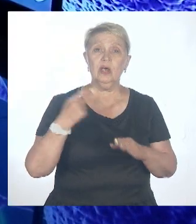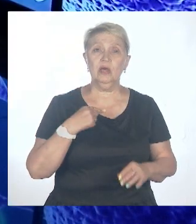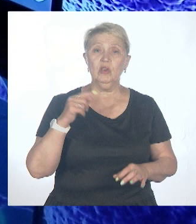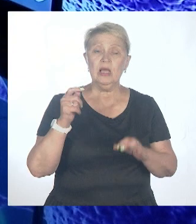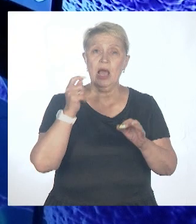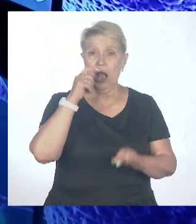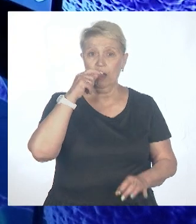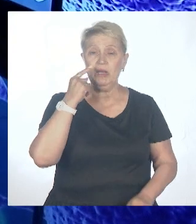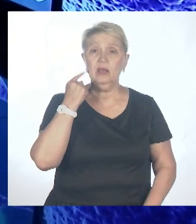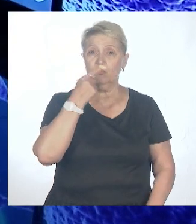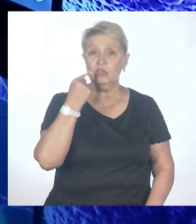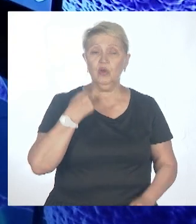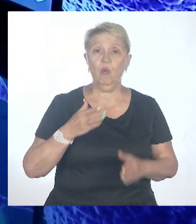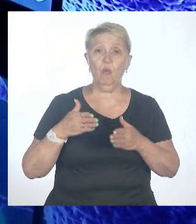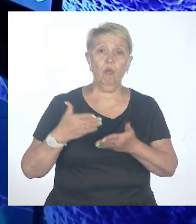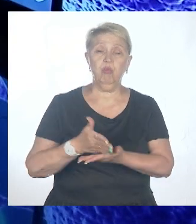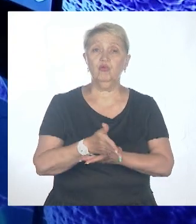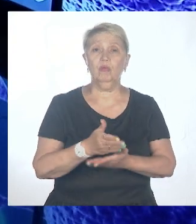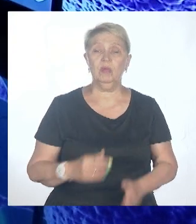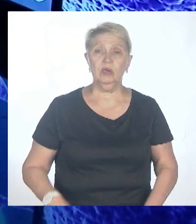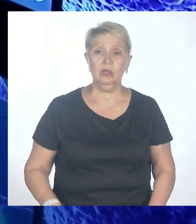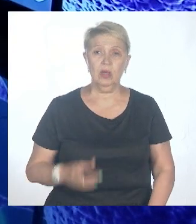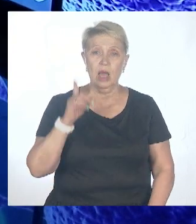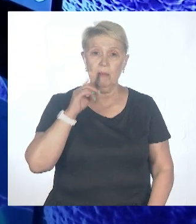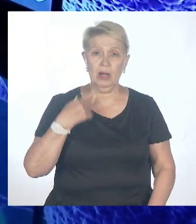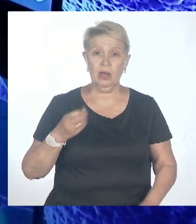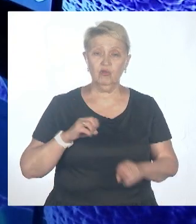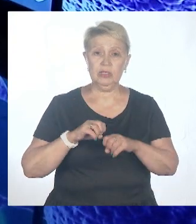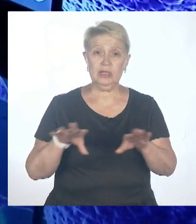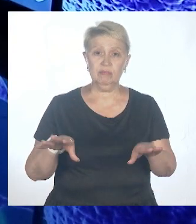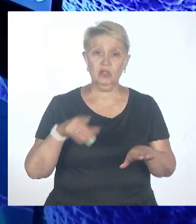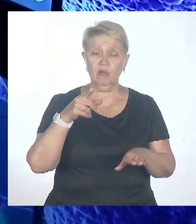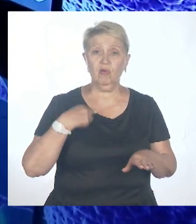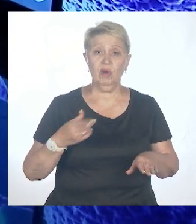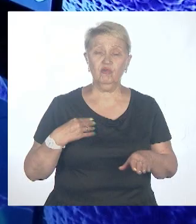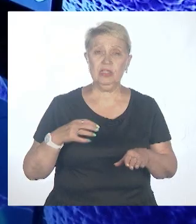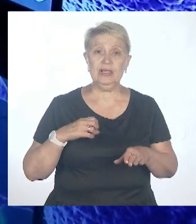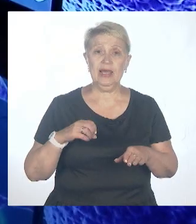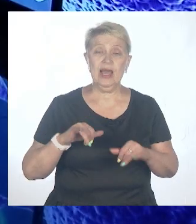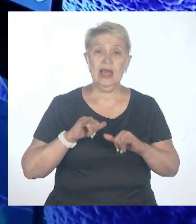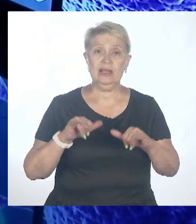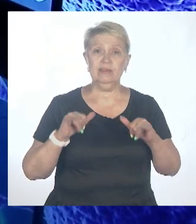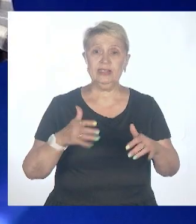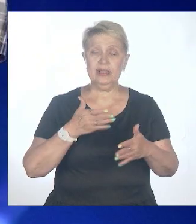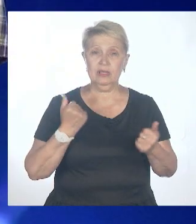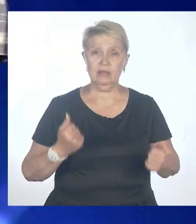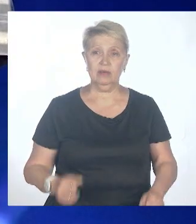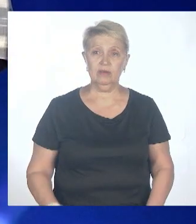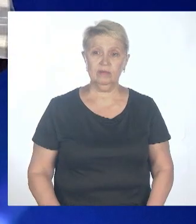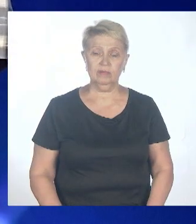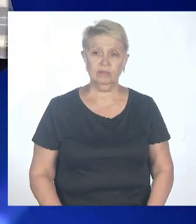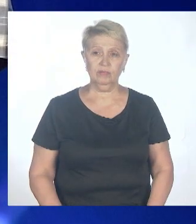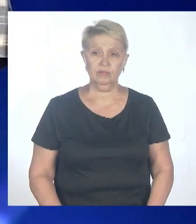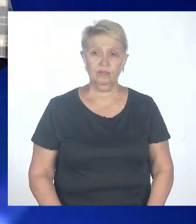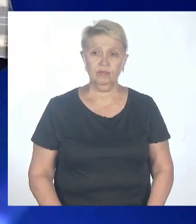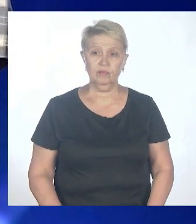Пока он размножается в небольшой популяции, да, он не развивается. Но как только он вырвется на стратегический простор, не исключено,